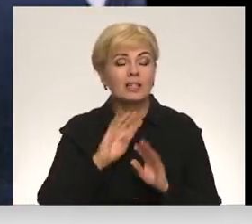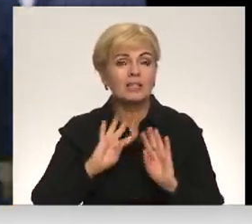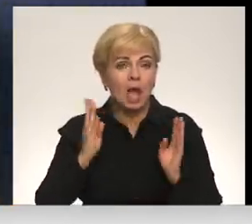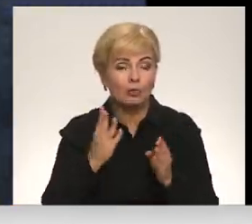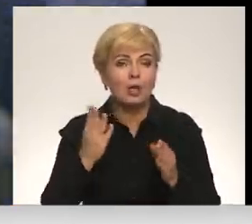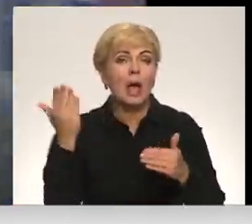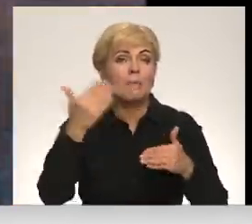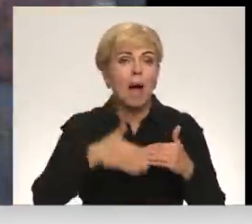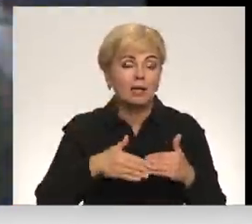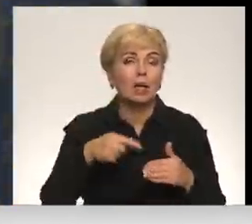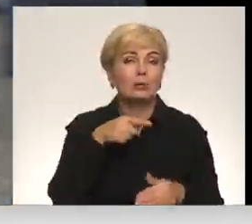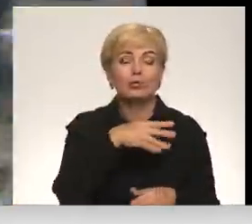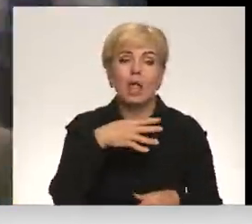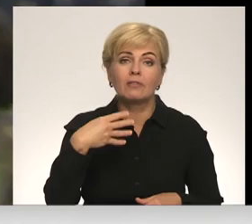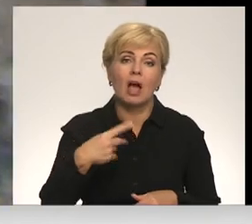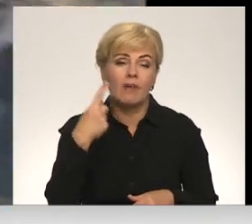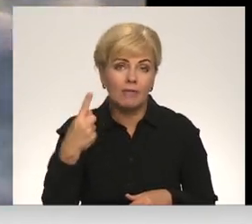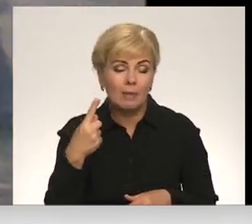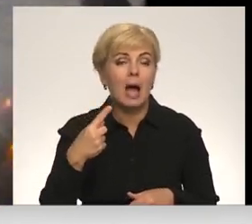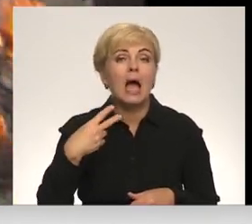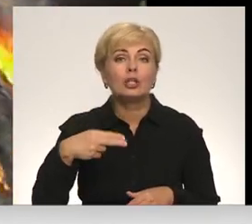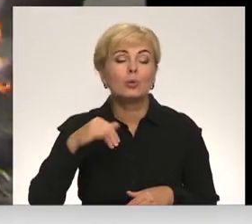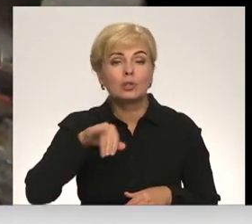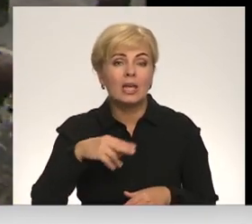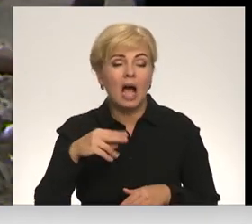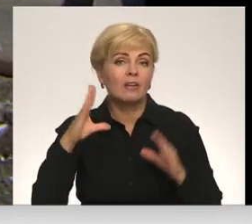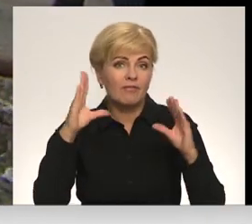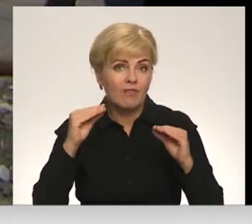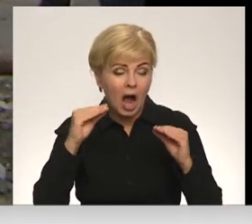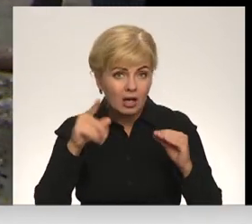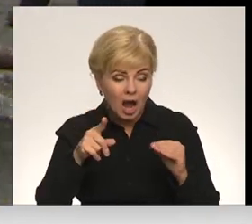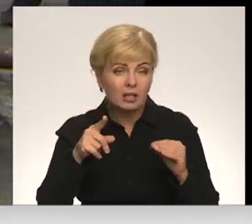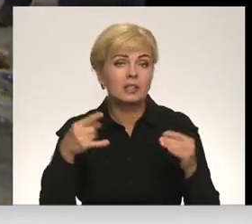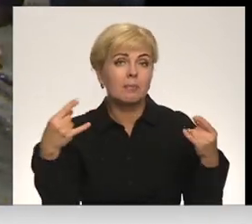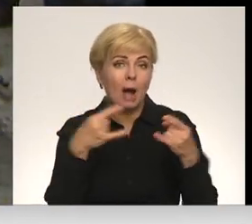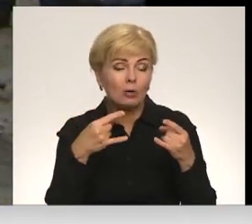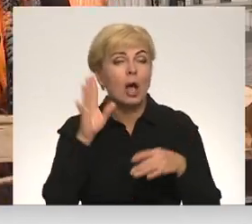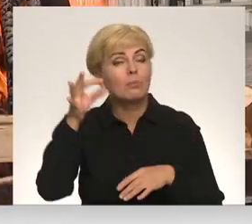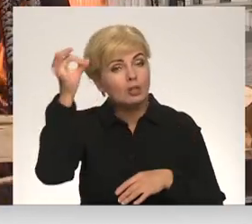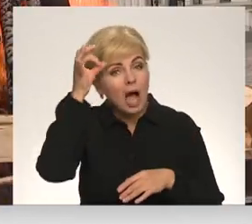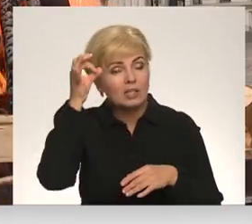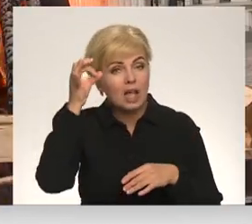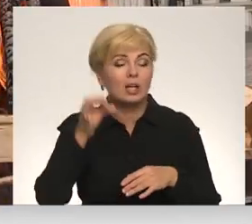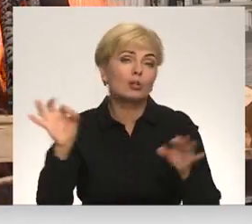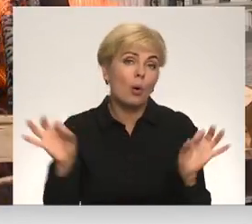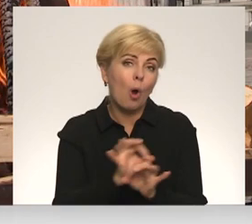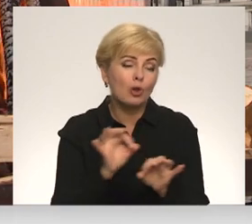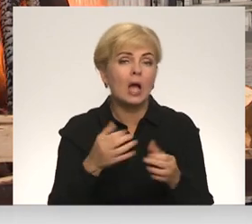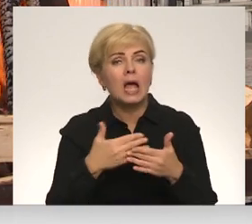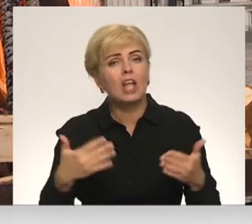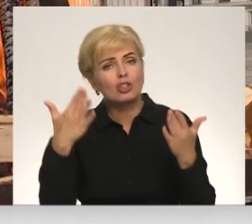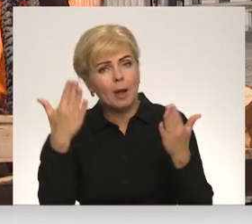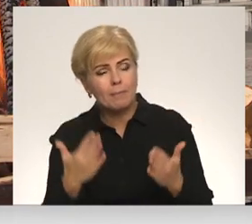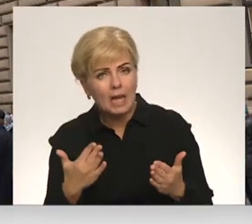1991. 20. janvāra vakarā ētrā būs arī barikāžu laika atceras koncerts. Dažādi pasākumi,